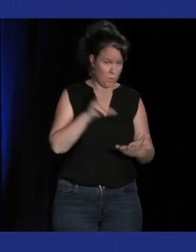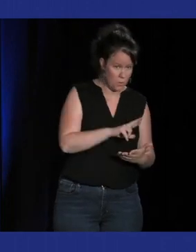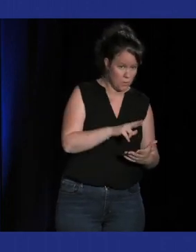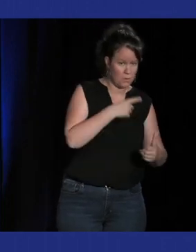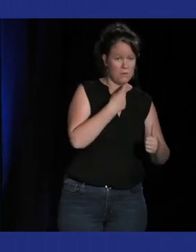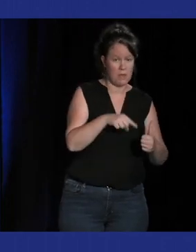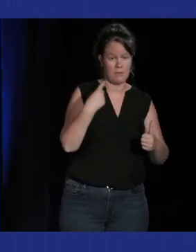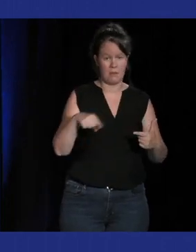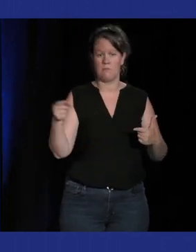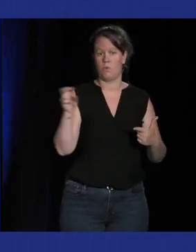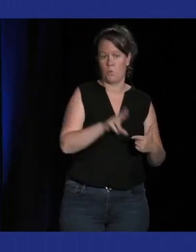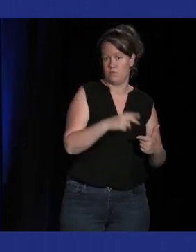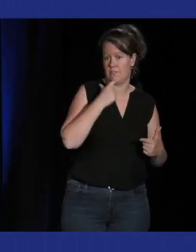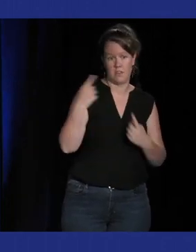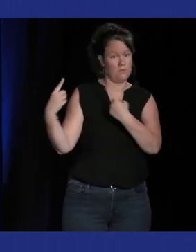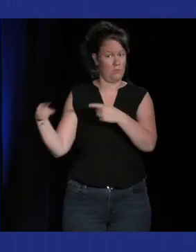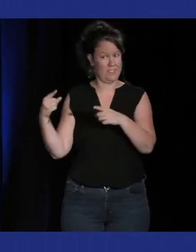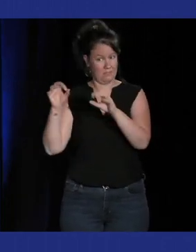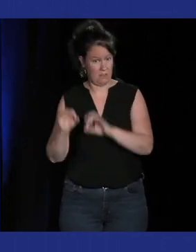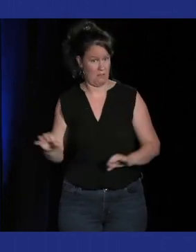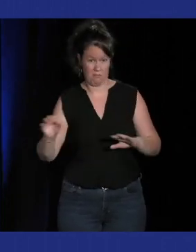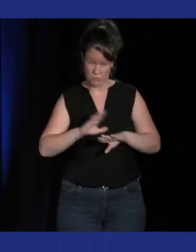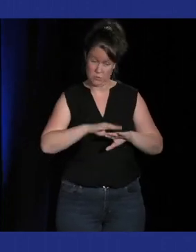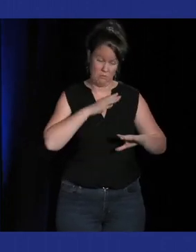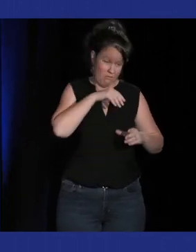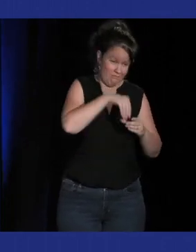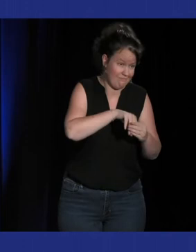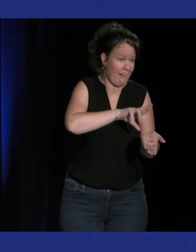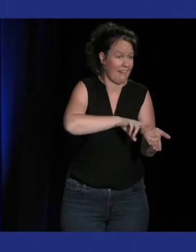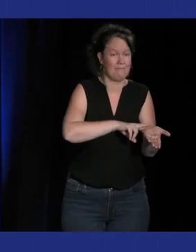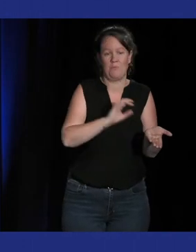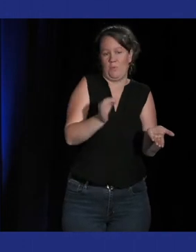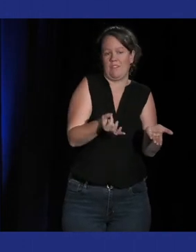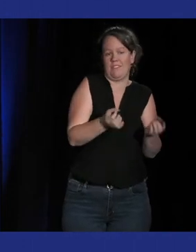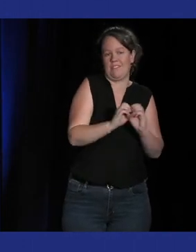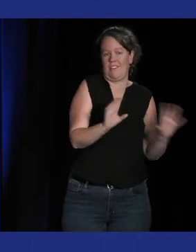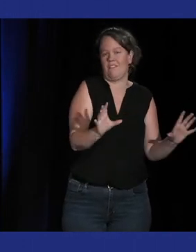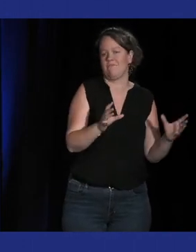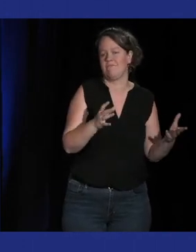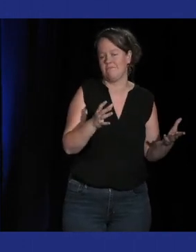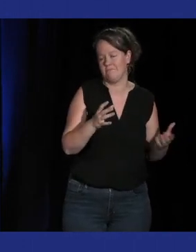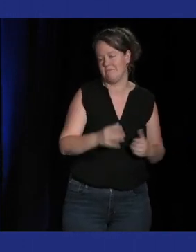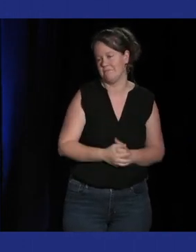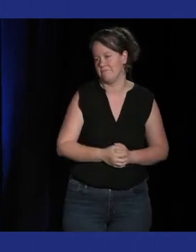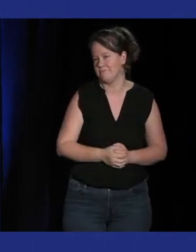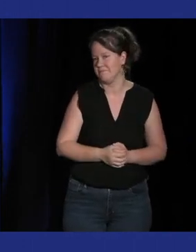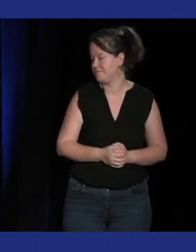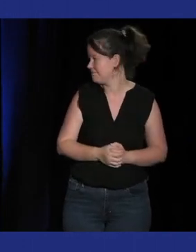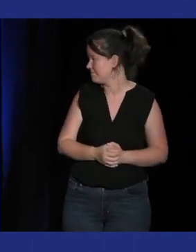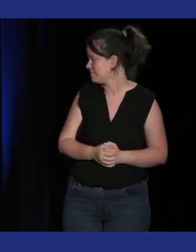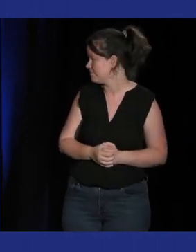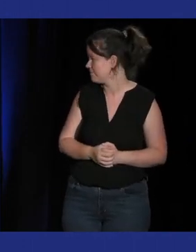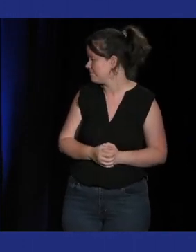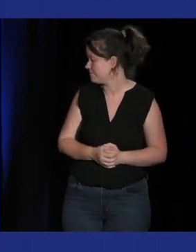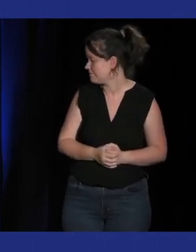musicalité sans musique et quelque part ça doit être je pense au coeur de pas mal de jeux sans même qu s'en rende compte c vrai qu'il y